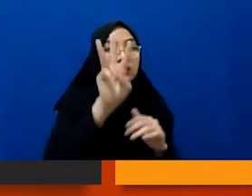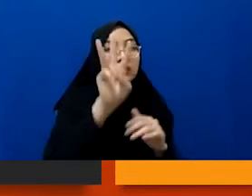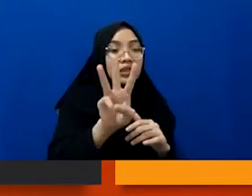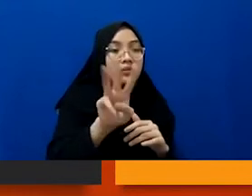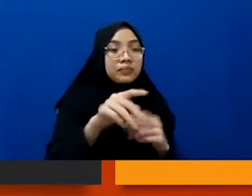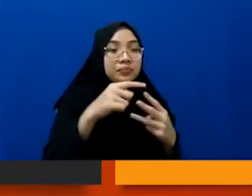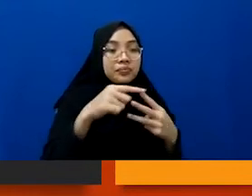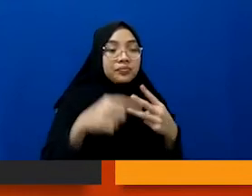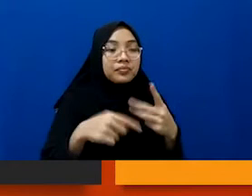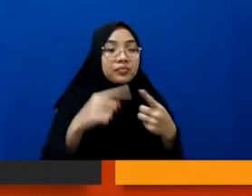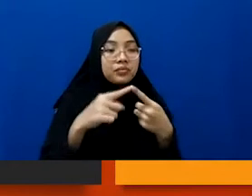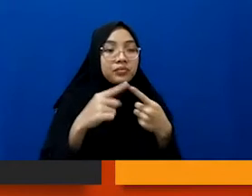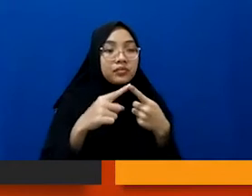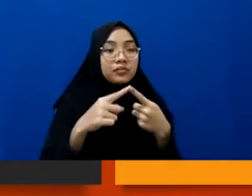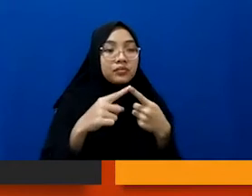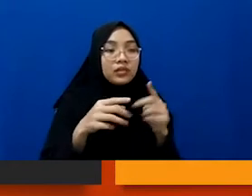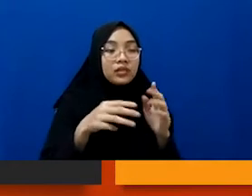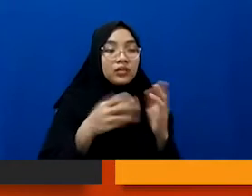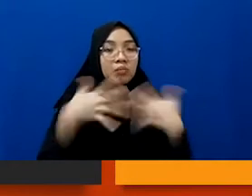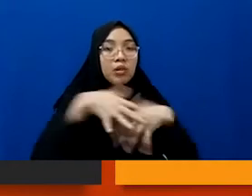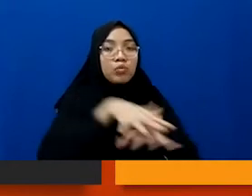Yang pertama adalah penyamaran melebur.